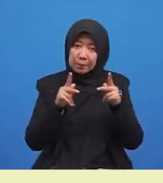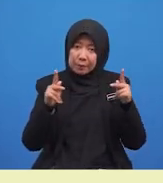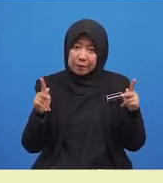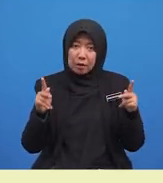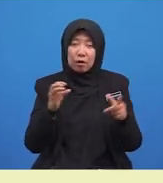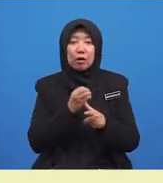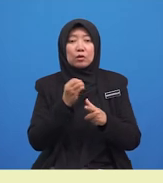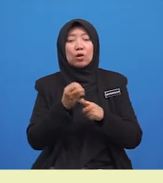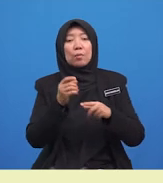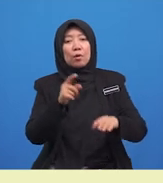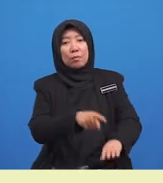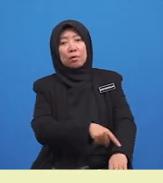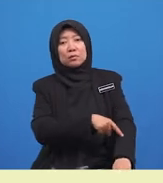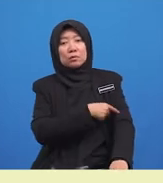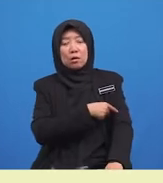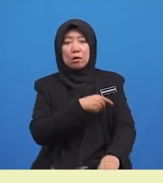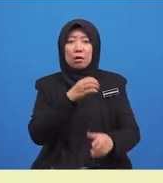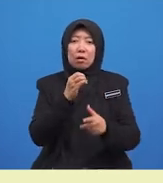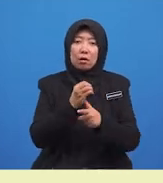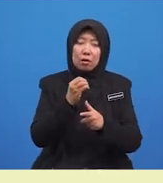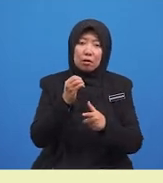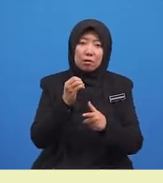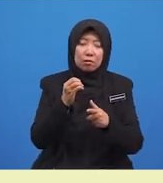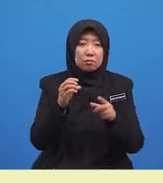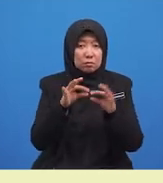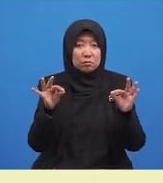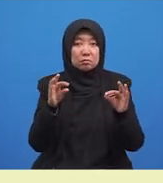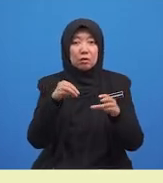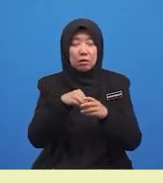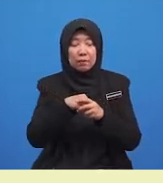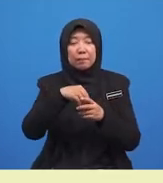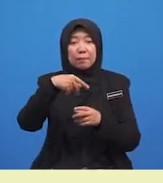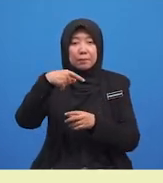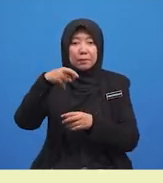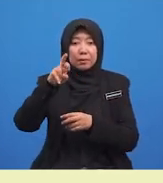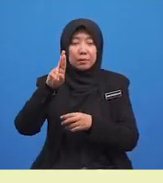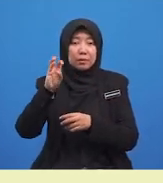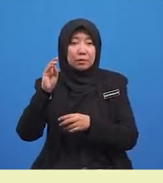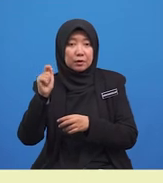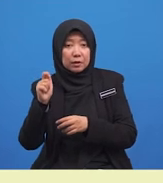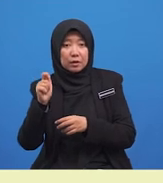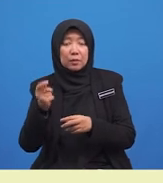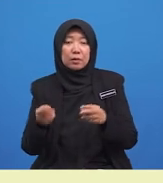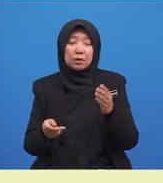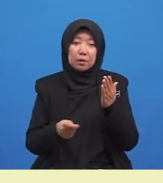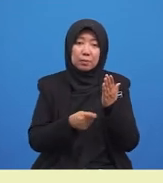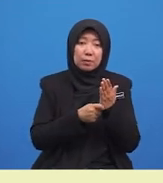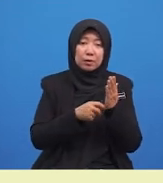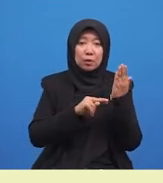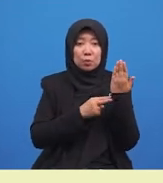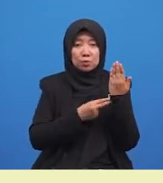atau memanjangkan ayat dalam predikat. Dua, menambahkan unsur baharu